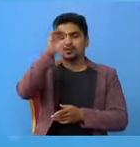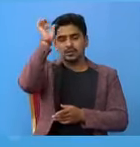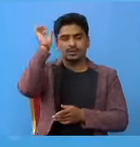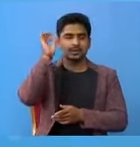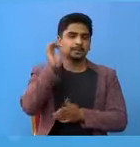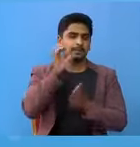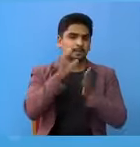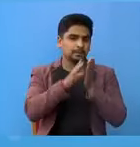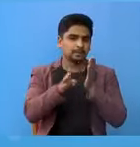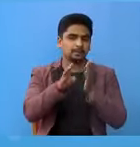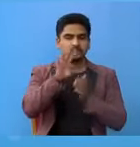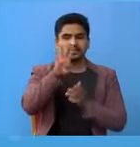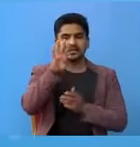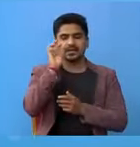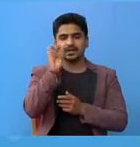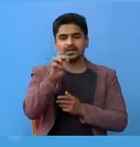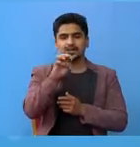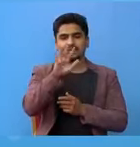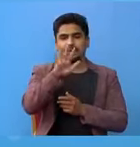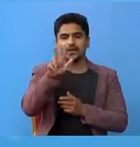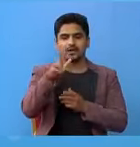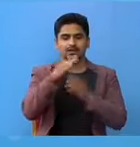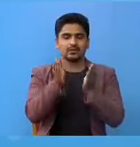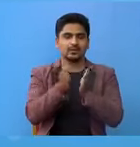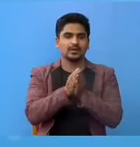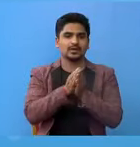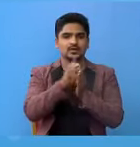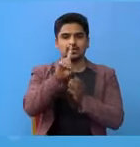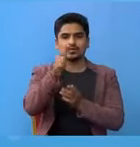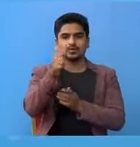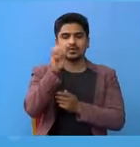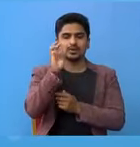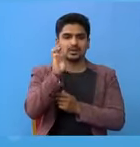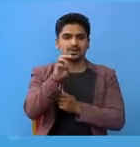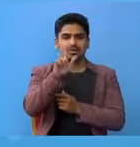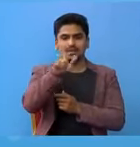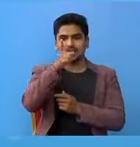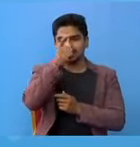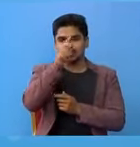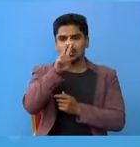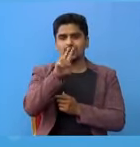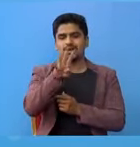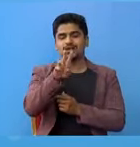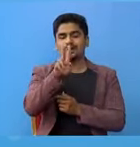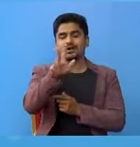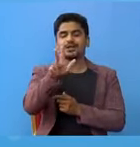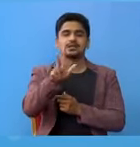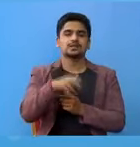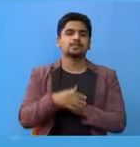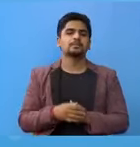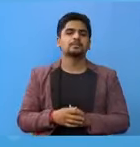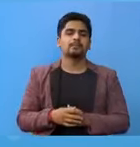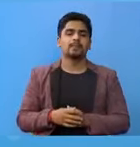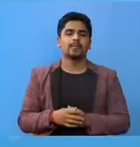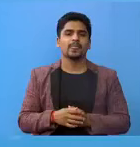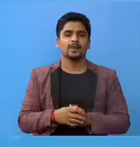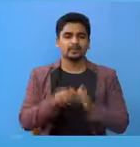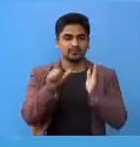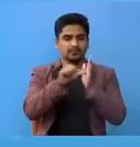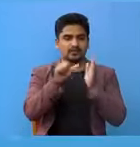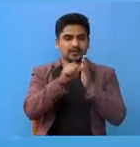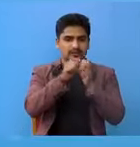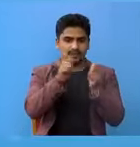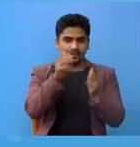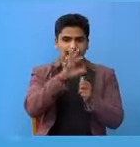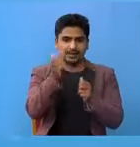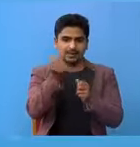सुदूर पच्चिम प्रदेश वाट चार अजार अजार अजार अजार अजार गरी जम्मा 14,068, जिल्ला गवत